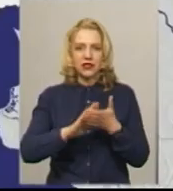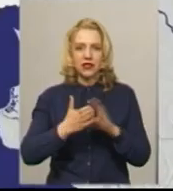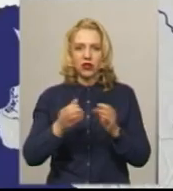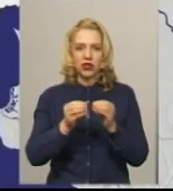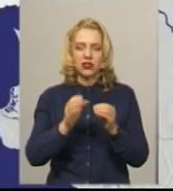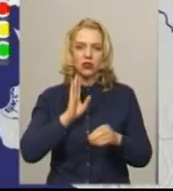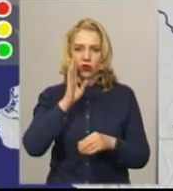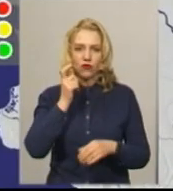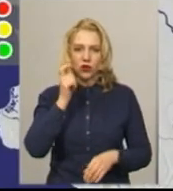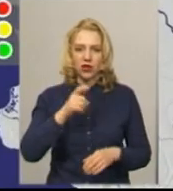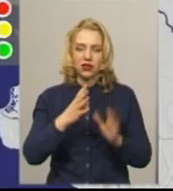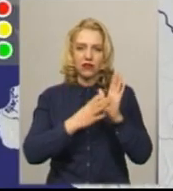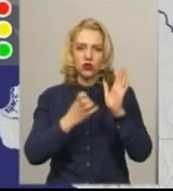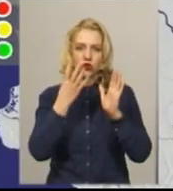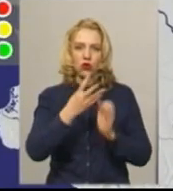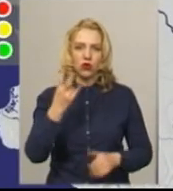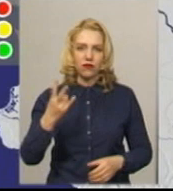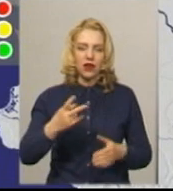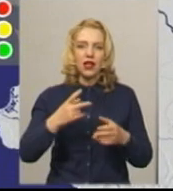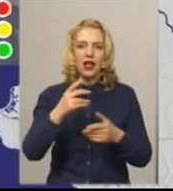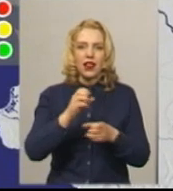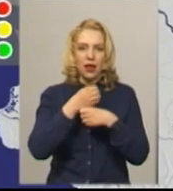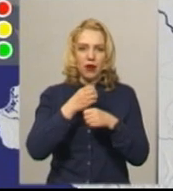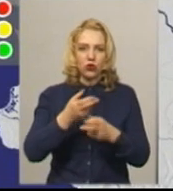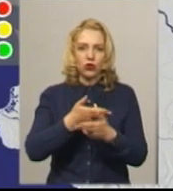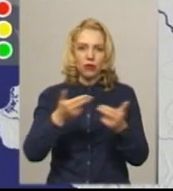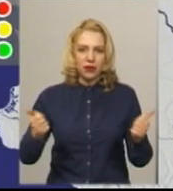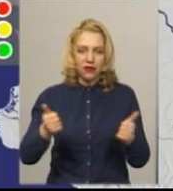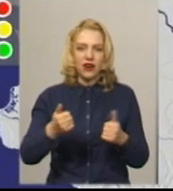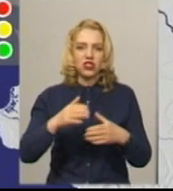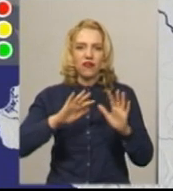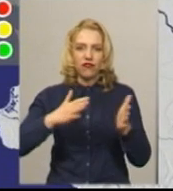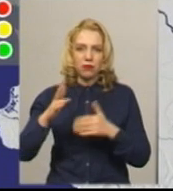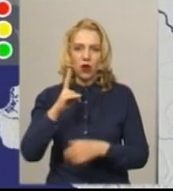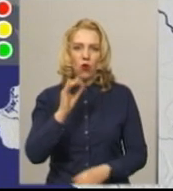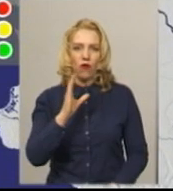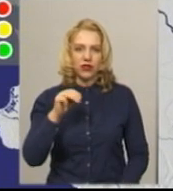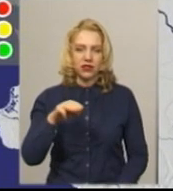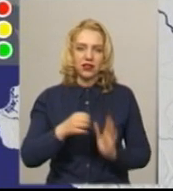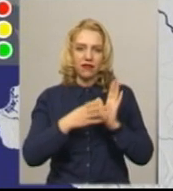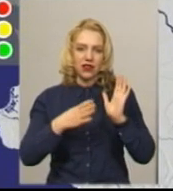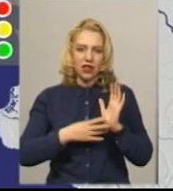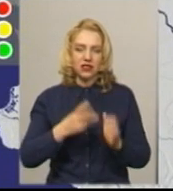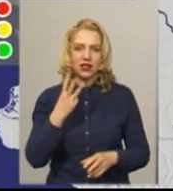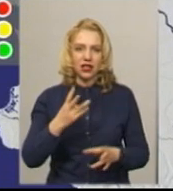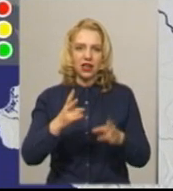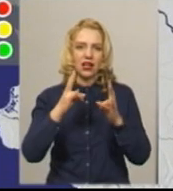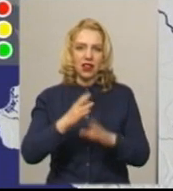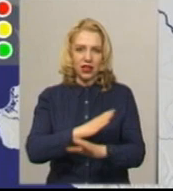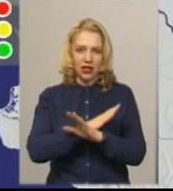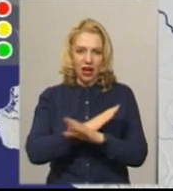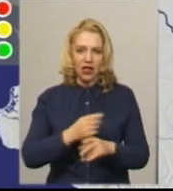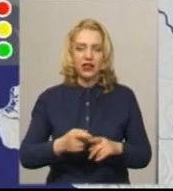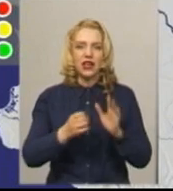942 лабораторно підтверджених випадків COVID-19, з них 23 летальних. Загалом 19 людей вже